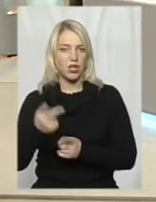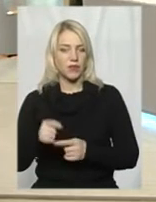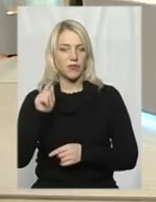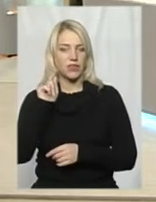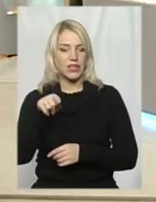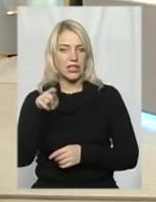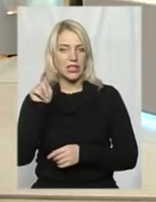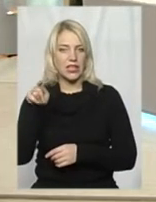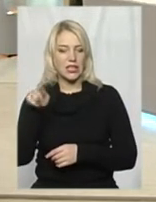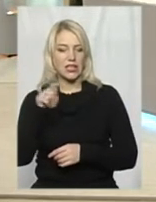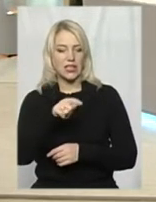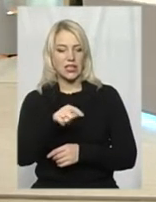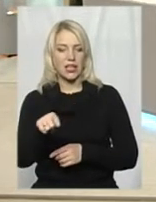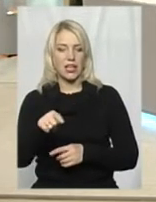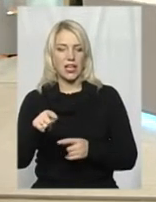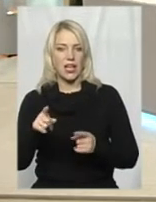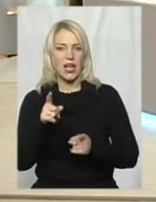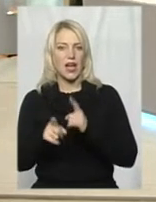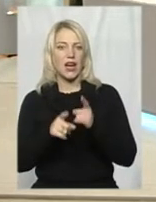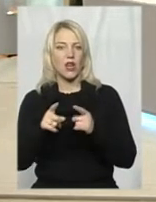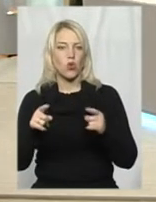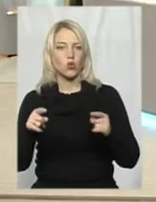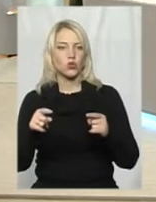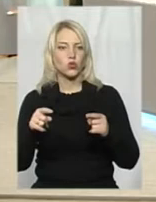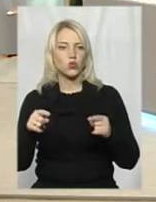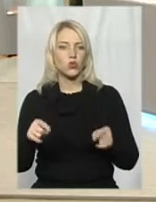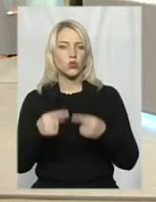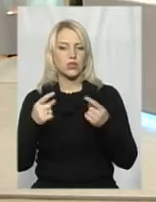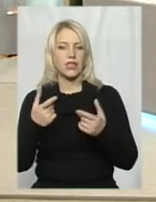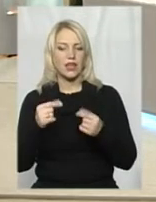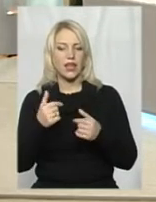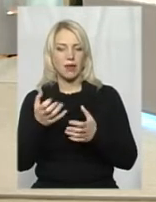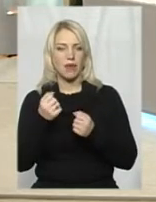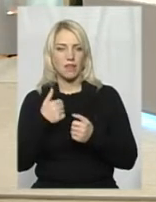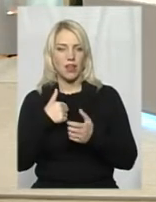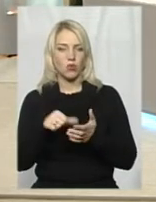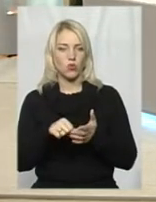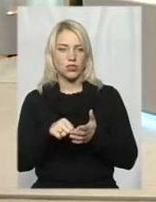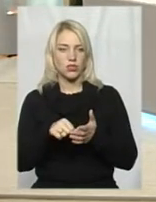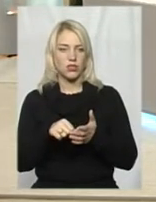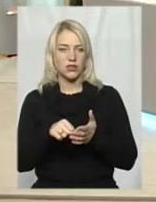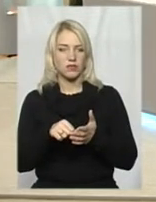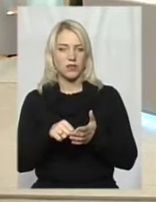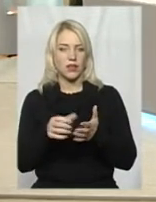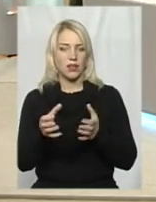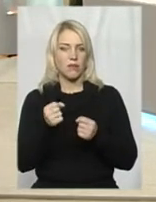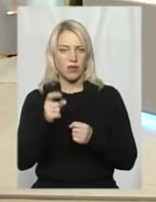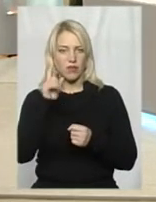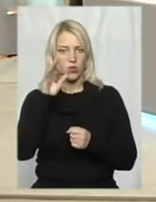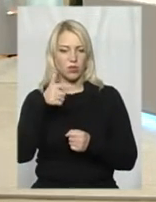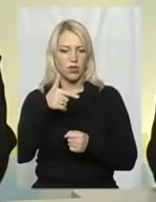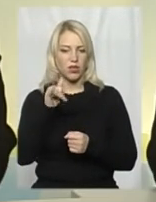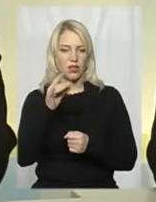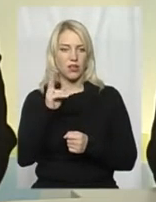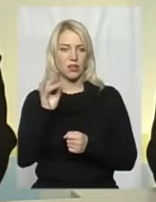реконструкціях деяких, наприклад, що брав участь я, брав участь і відомий Гіркін, зловідомий.